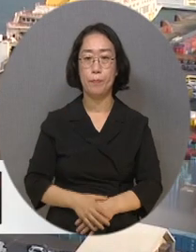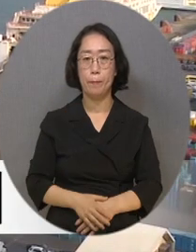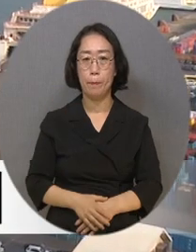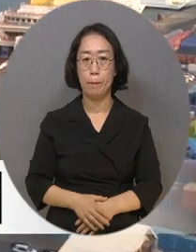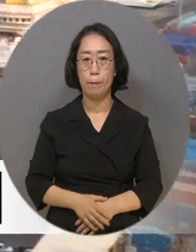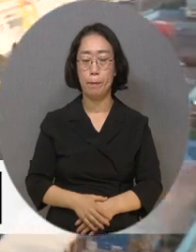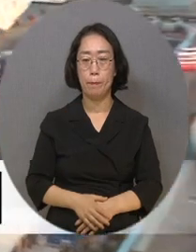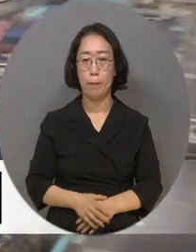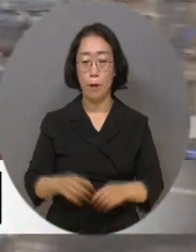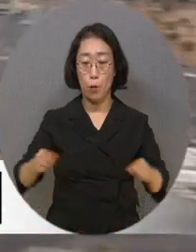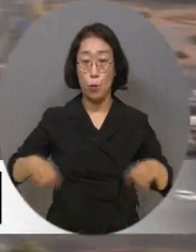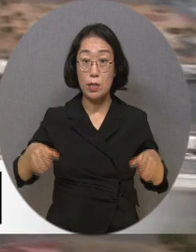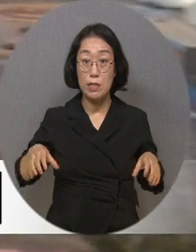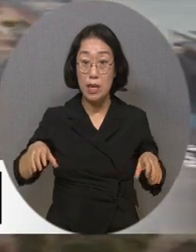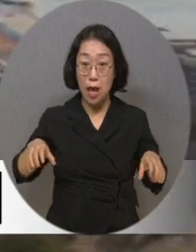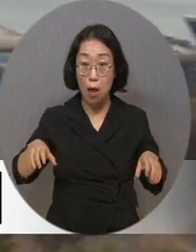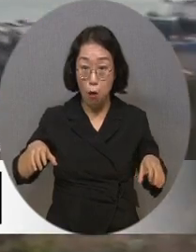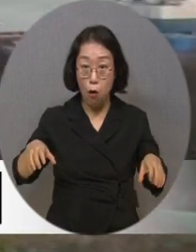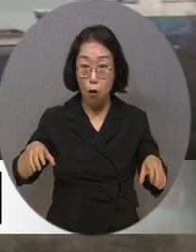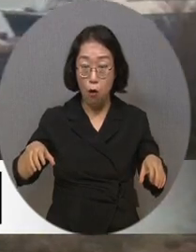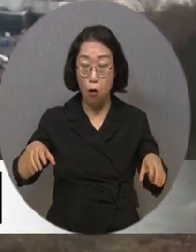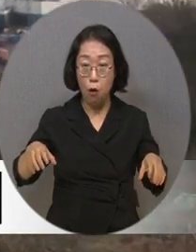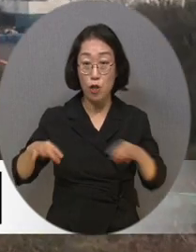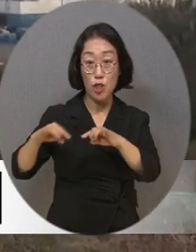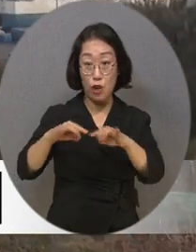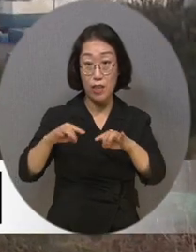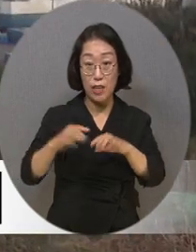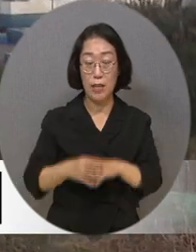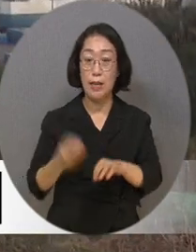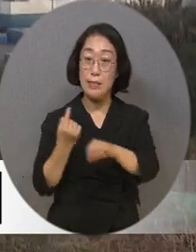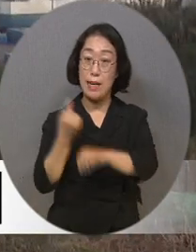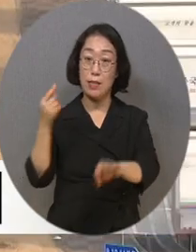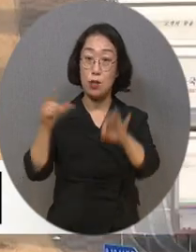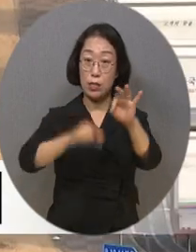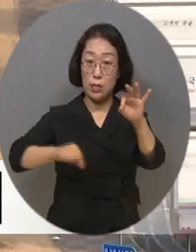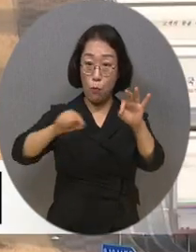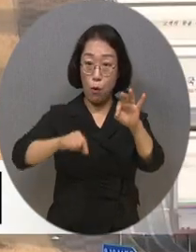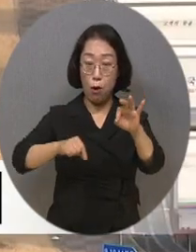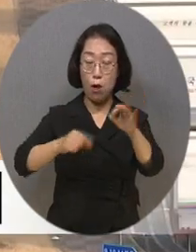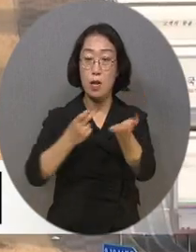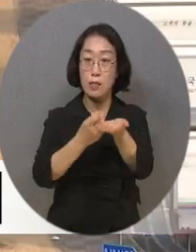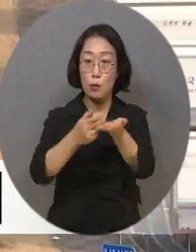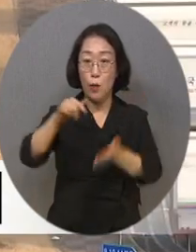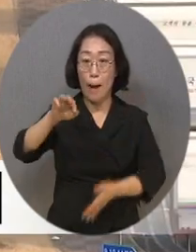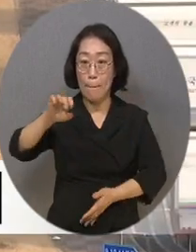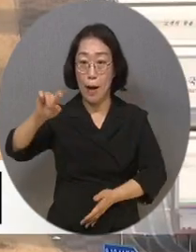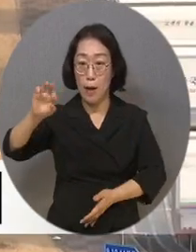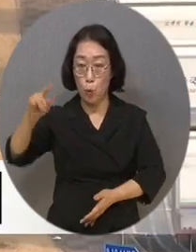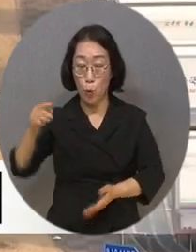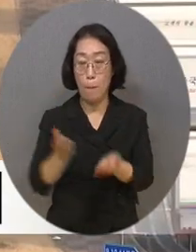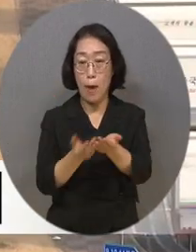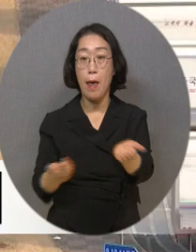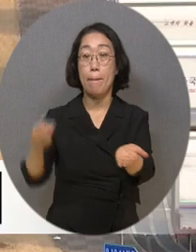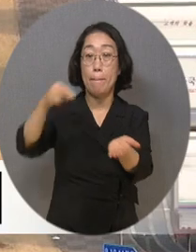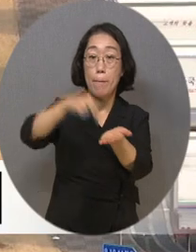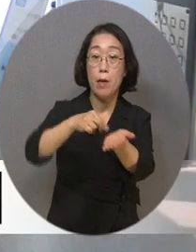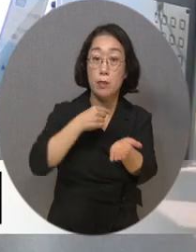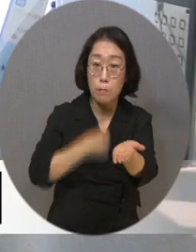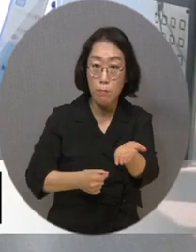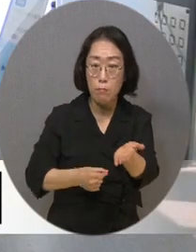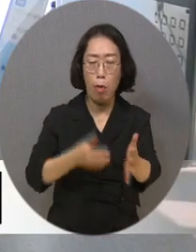전동 휠체어를 이용하는 섬호 씨. 작년 10월 제주도 가파도행 여객선에 오르다 탑승을 거부당했습니다.